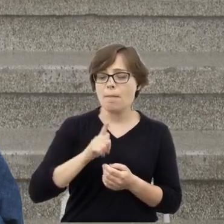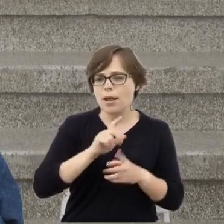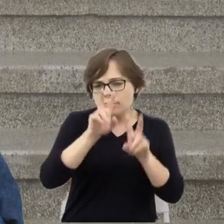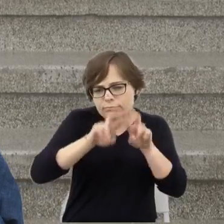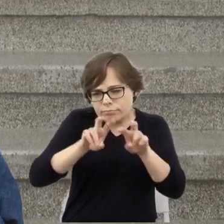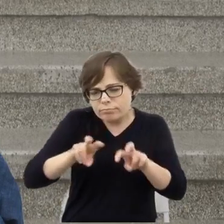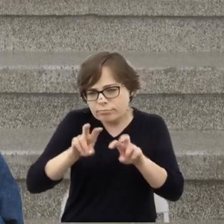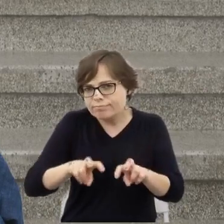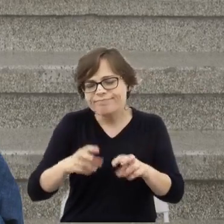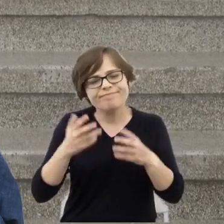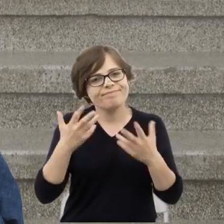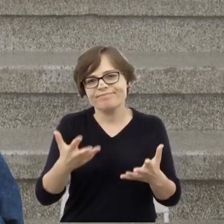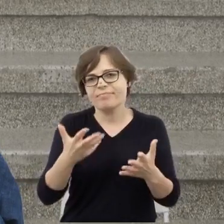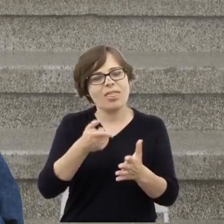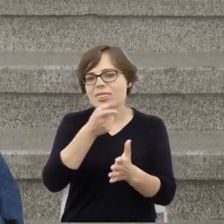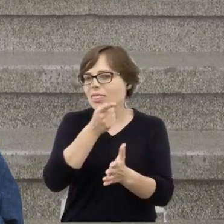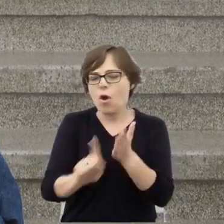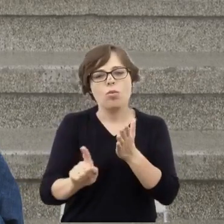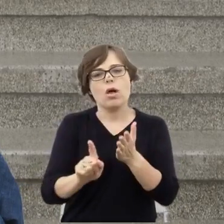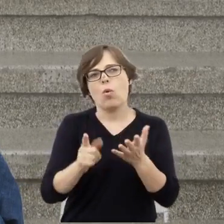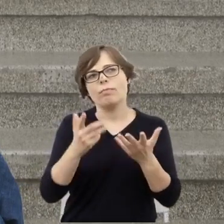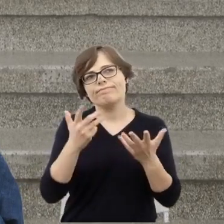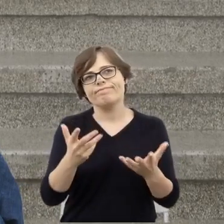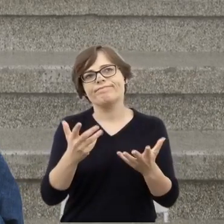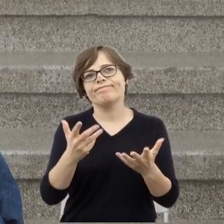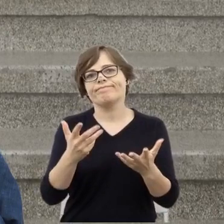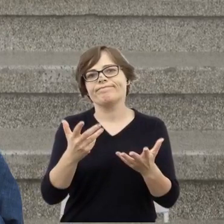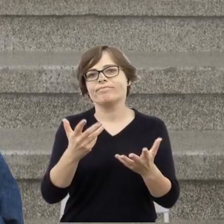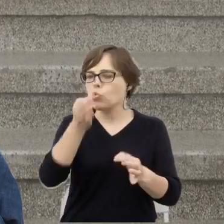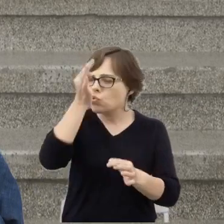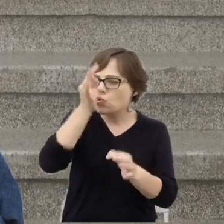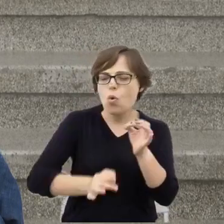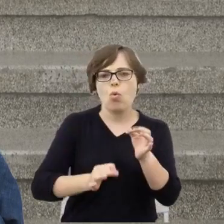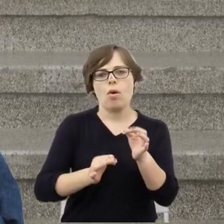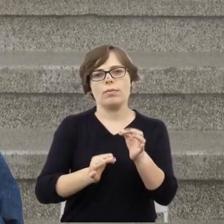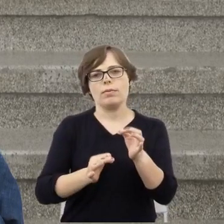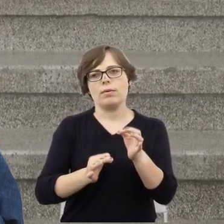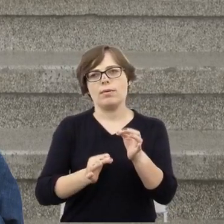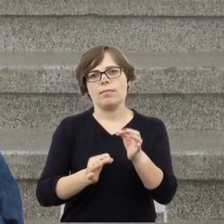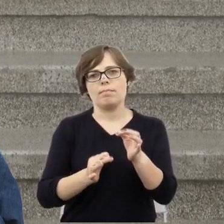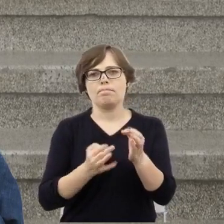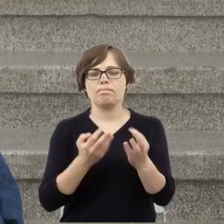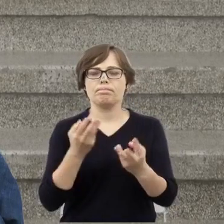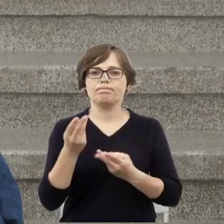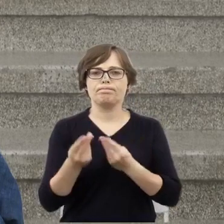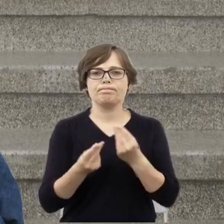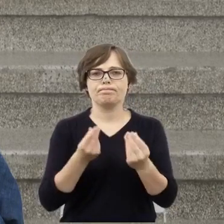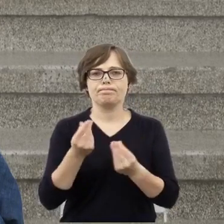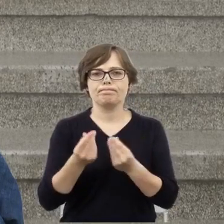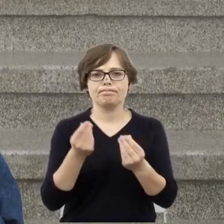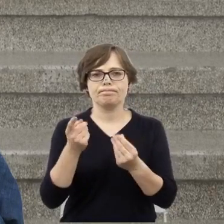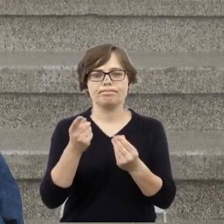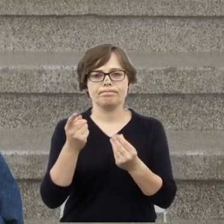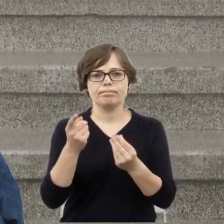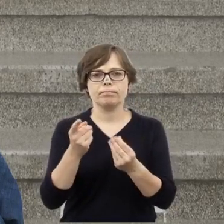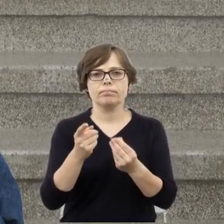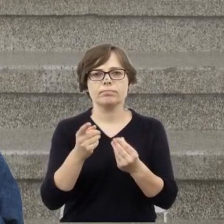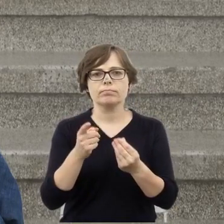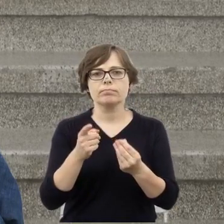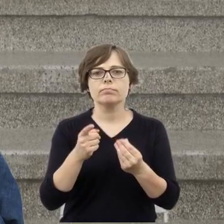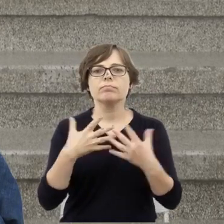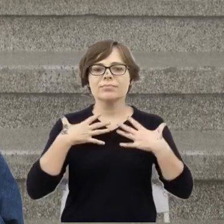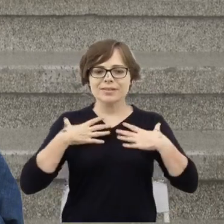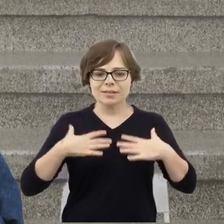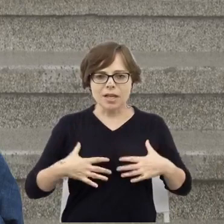w sposób rozstrzygający przyporządkować tych arkuszy obdukcji,